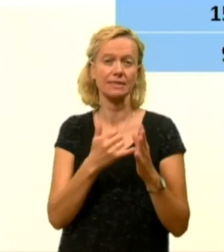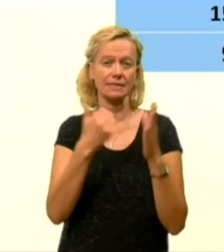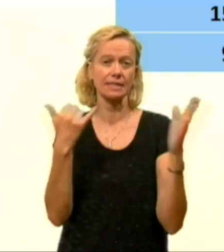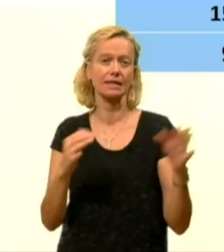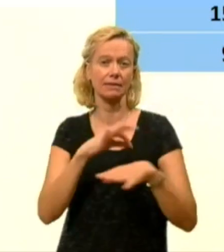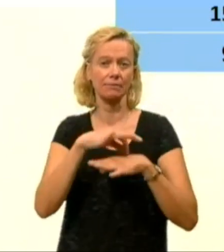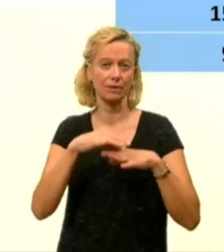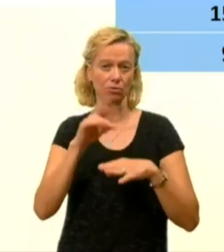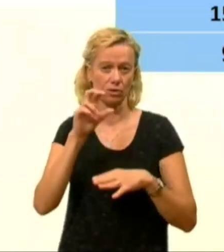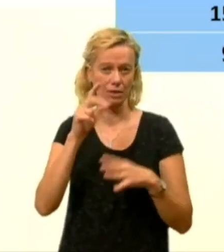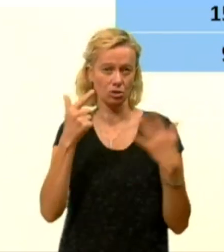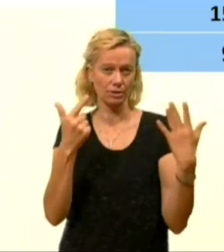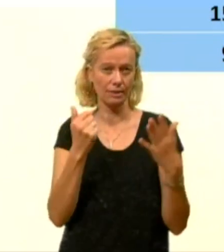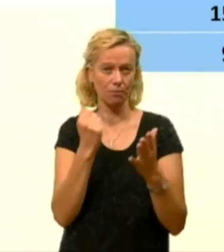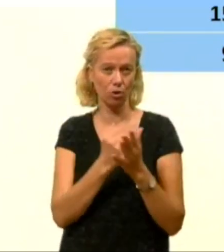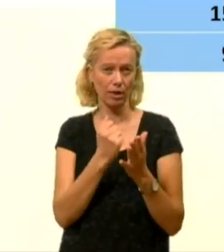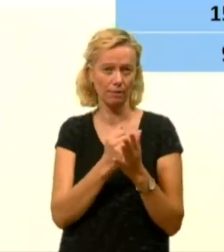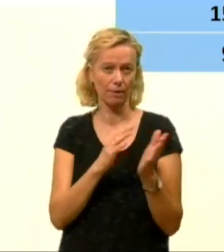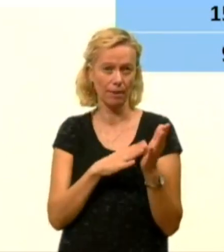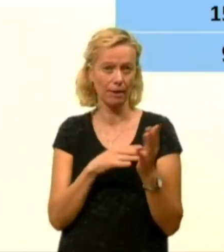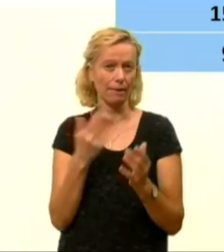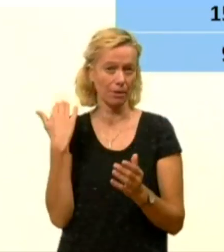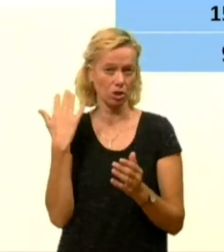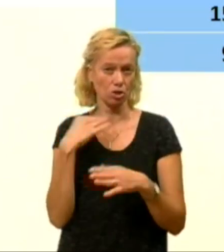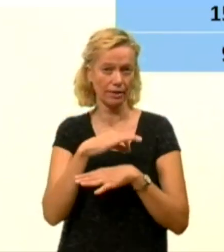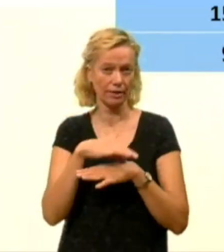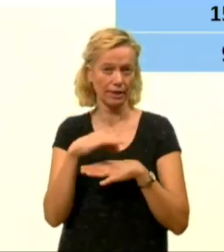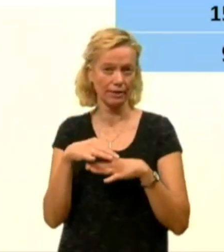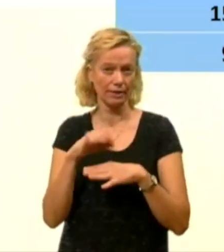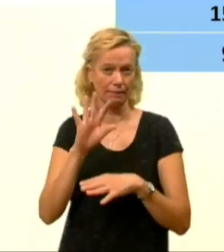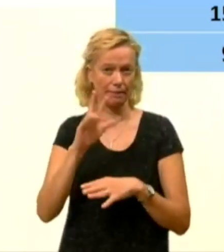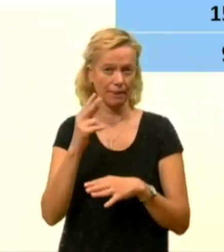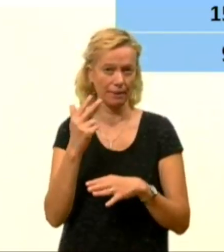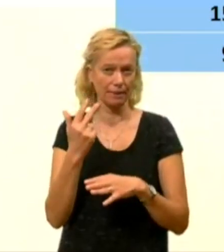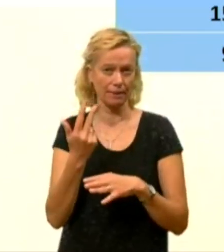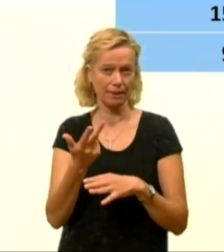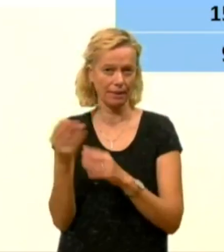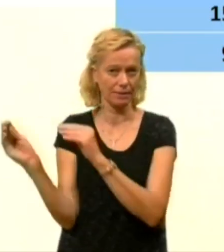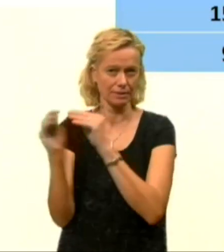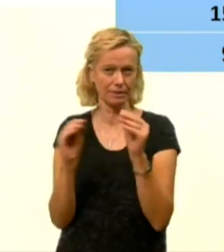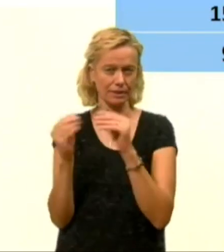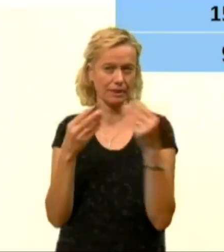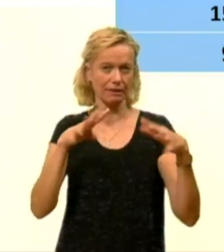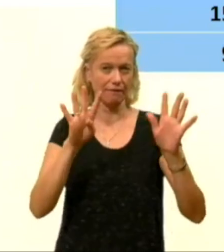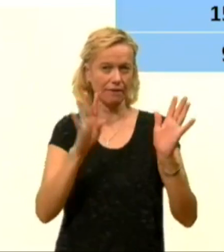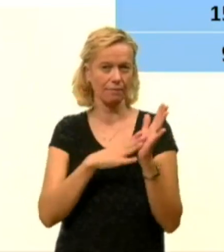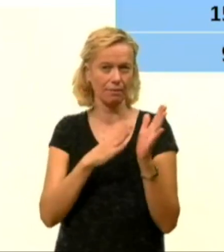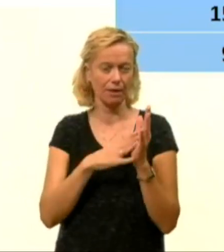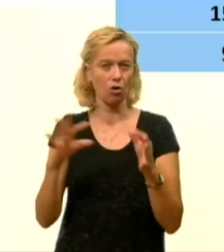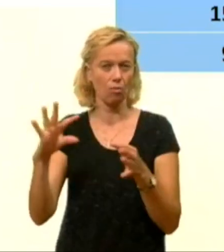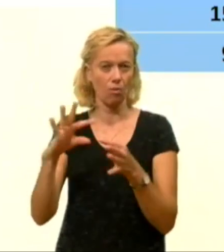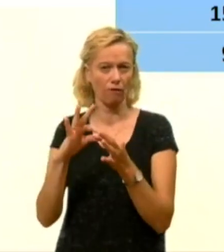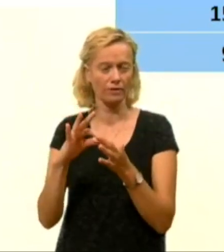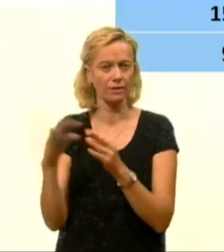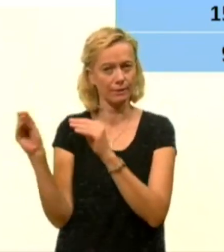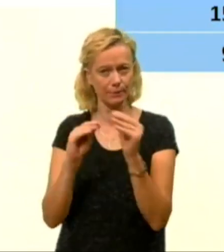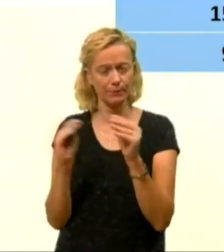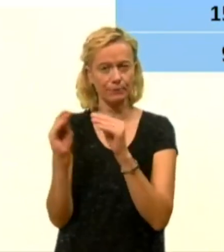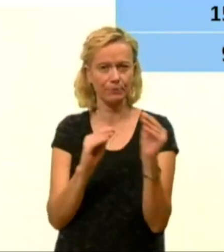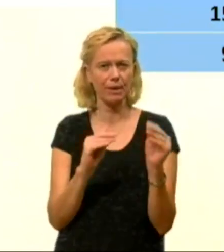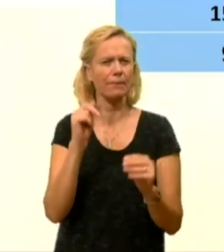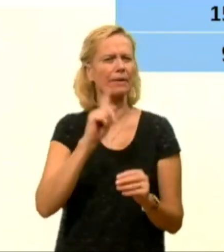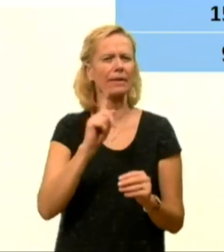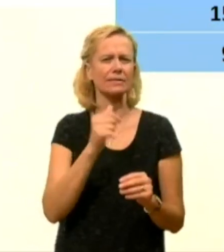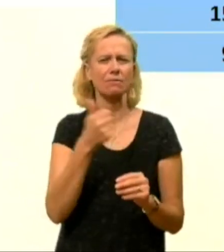tednu smo veli 307 poterjenih primiru, to je prejšnji teden, 35 je bilo importiranih, 19 primirov bilo povezavi z importiranih, ampak